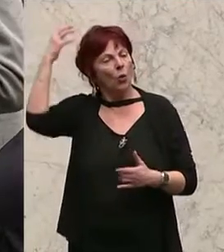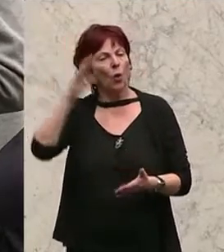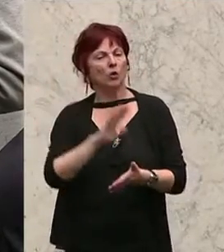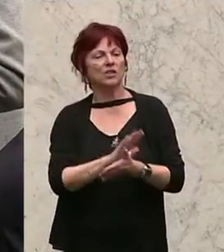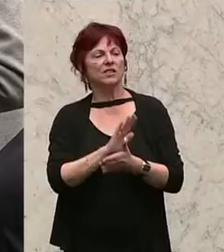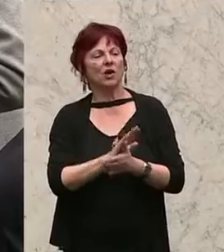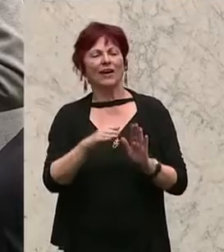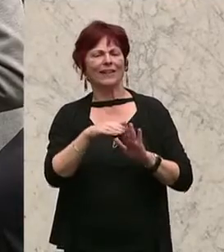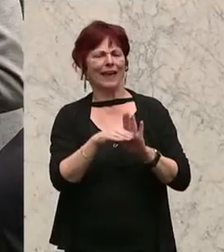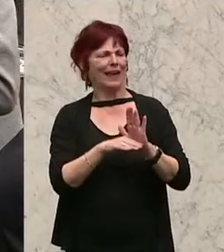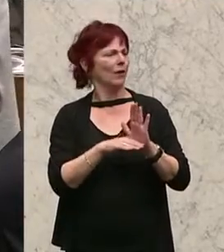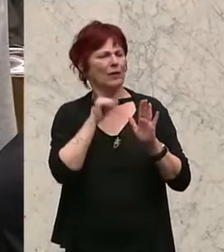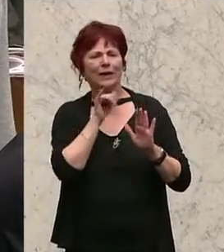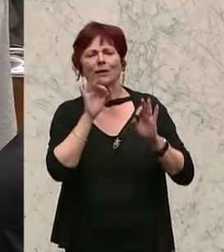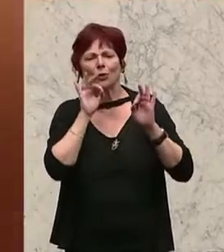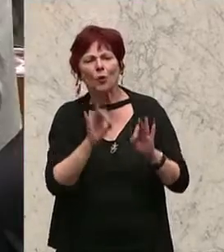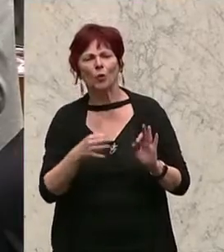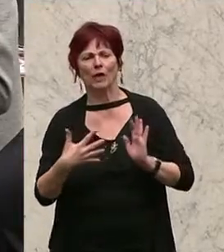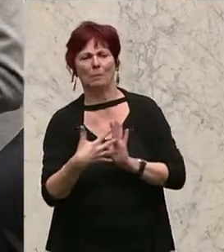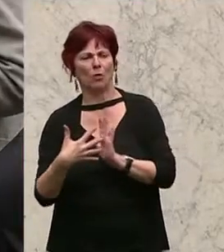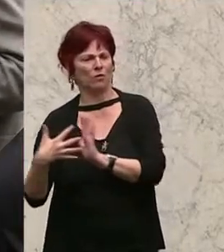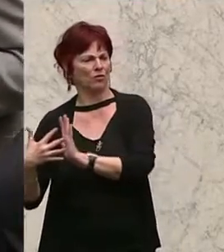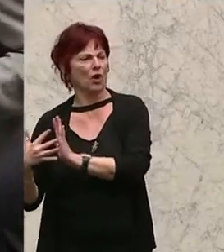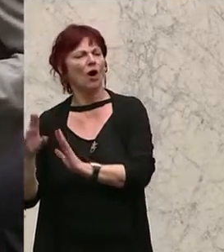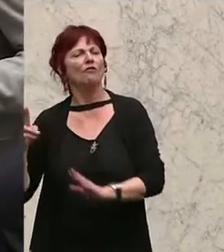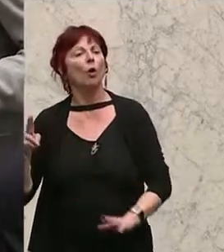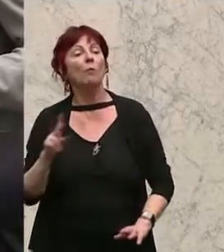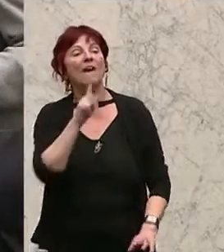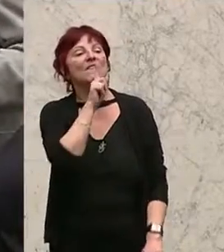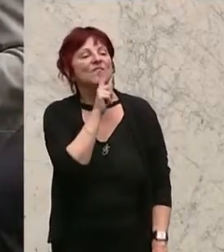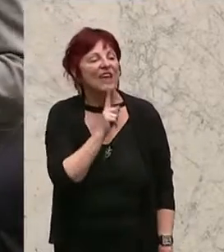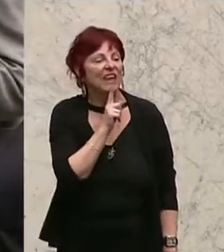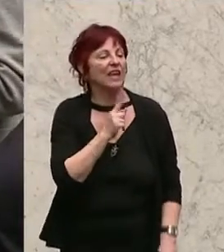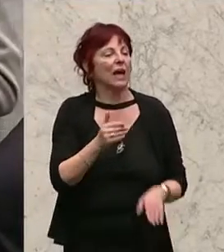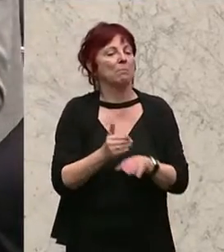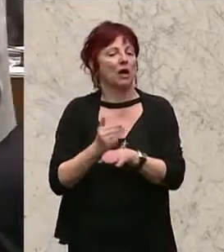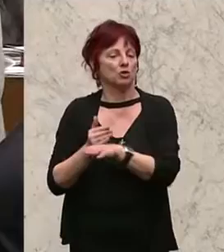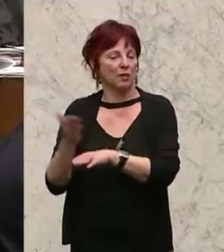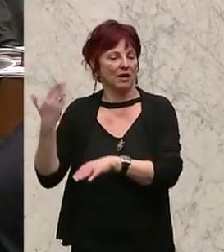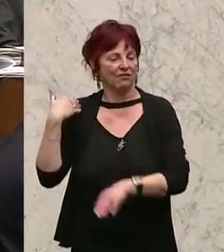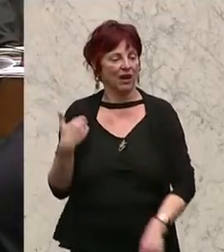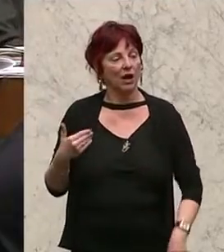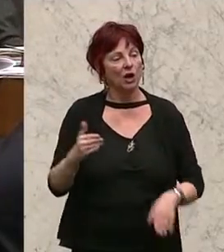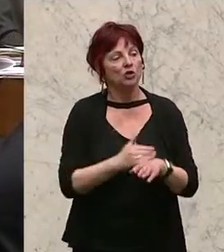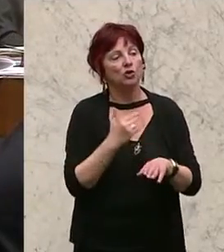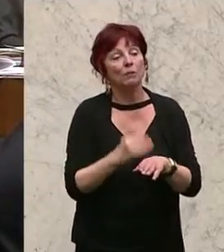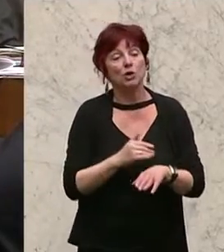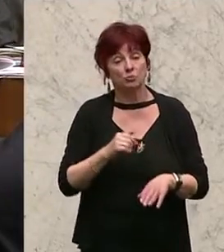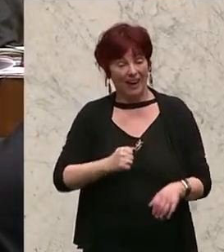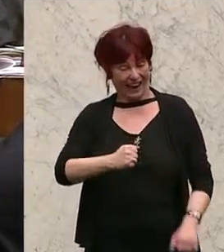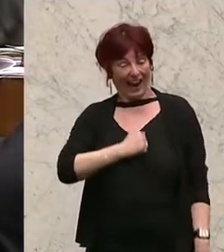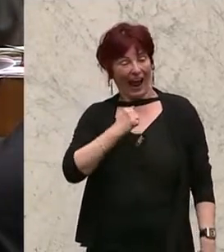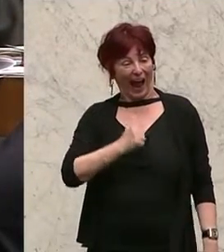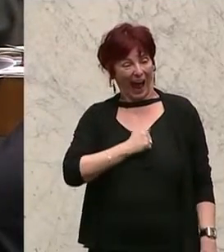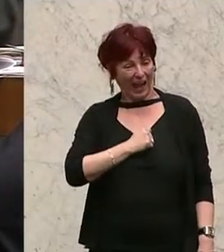ordentlich zu prüfen, weil es sehr wenige Fälle gegeben hat, dieser Grundzeugenregelung, etwa im Sprengel des OLG Graz, keinen einzigen